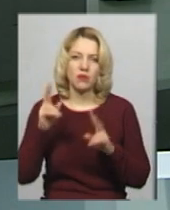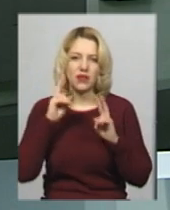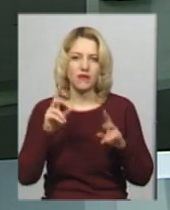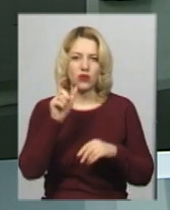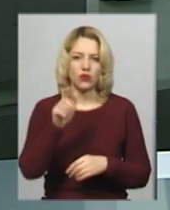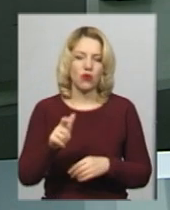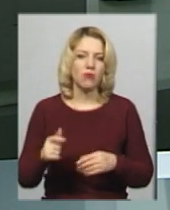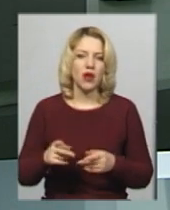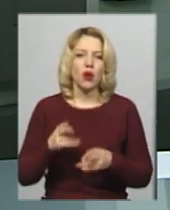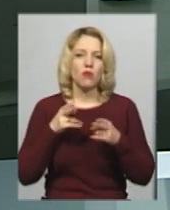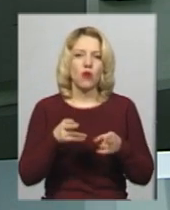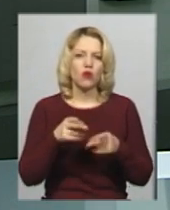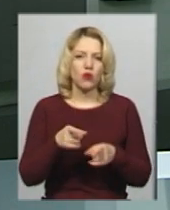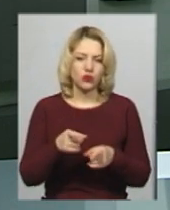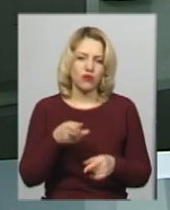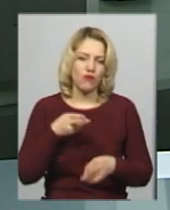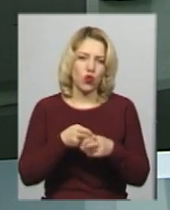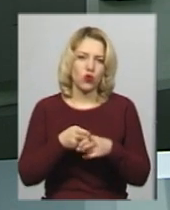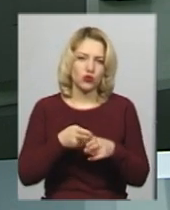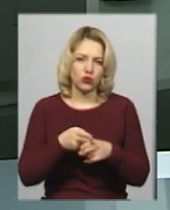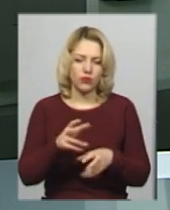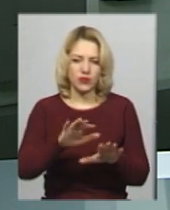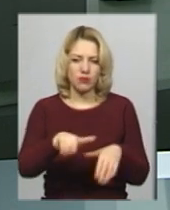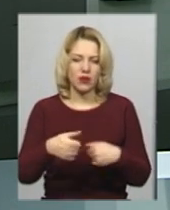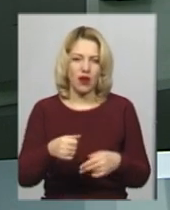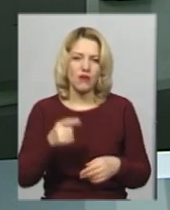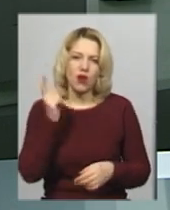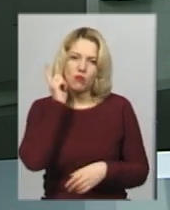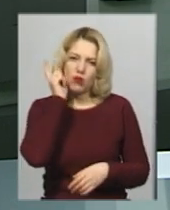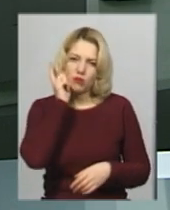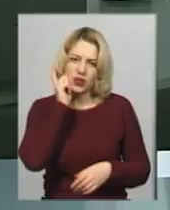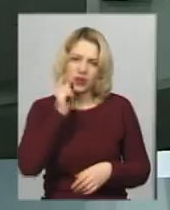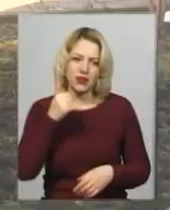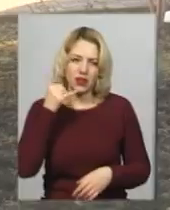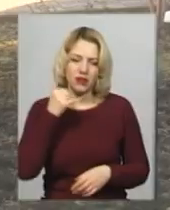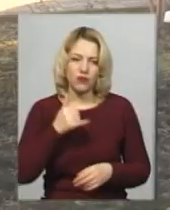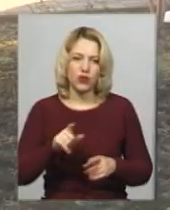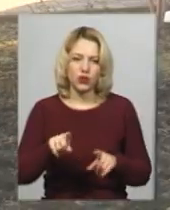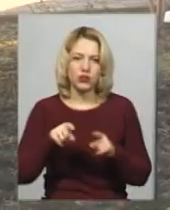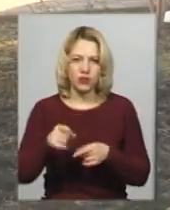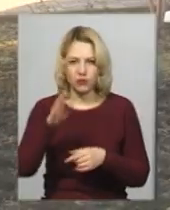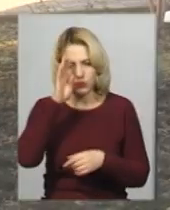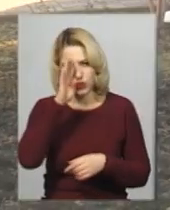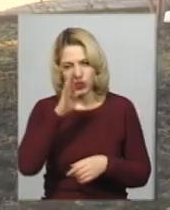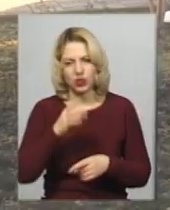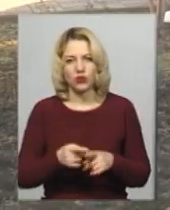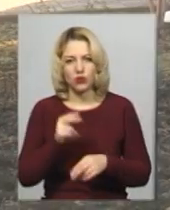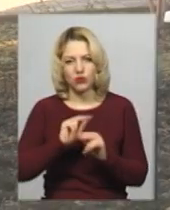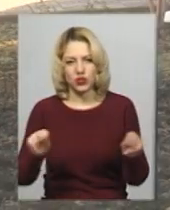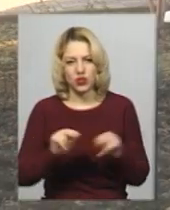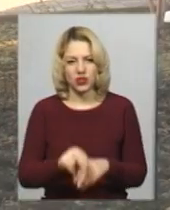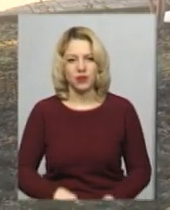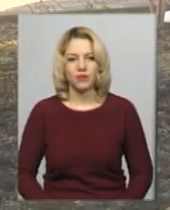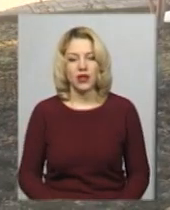погрожуючи ножем відібрав у дітей мобільні телефони. Грабіжника затримав читель. Невідомим чоловіком виявився